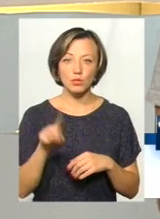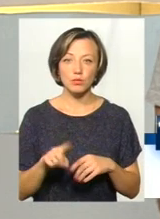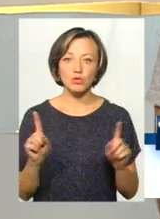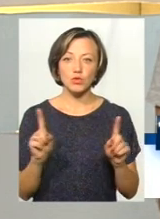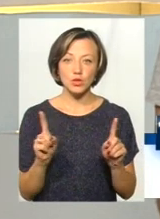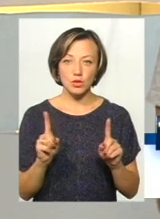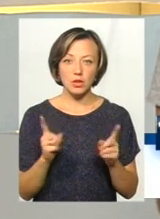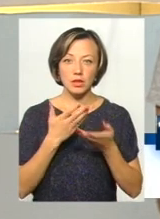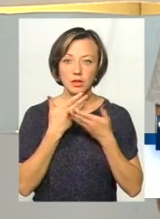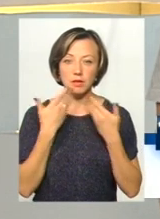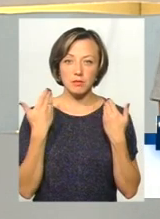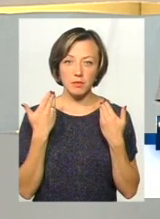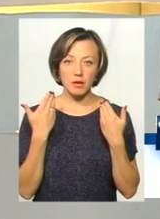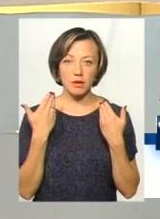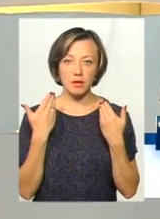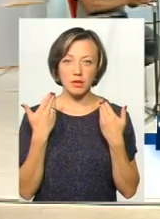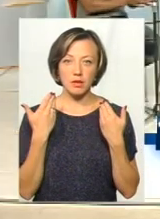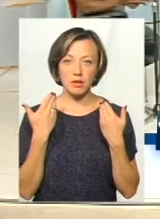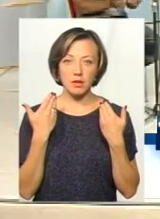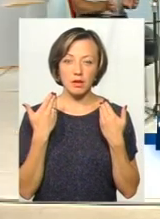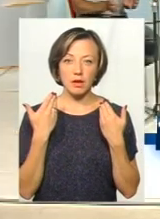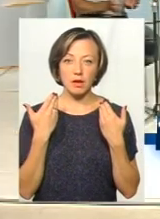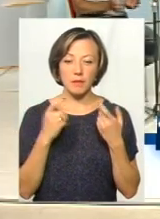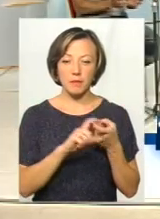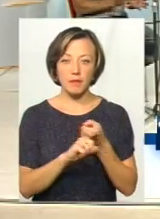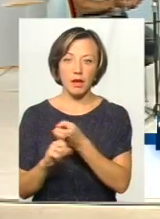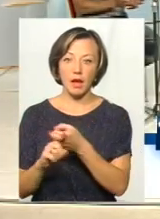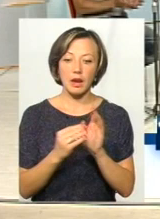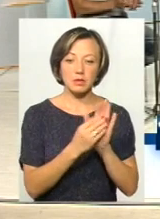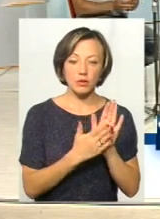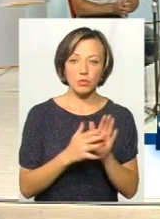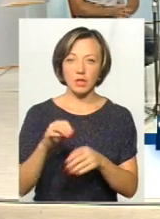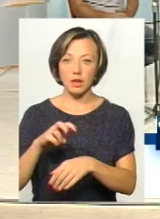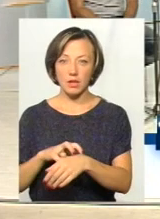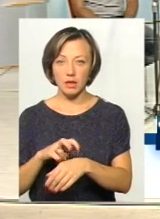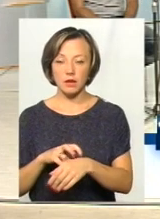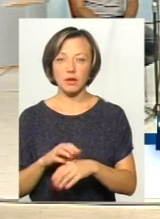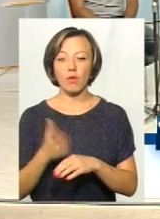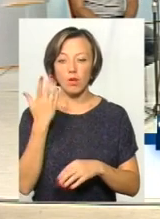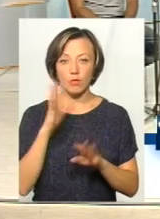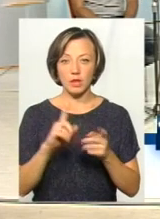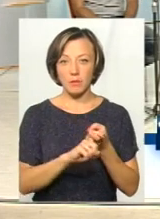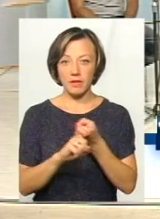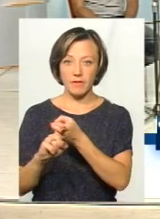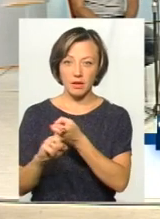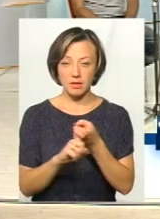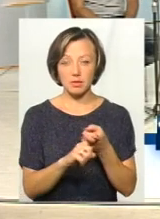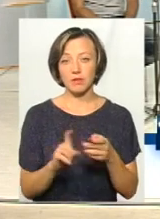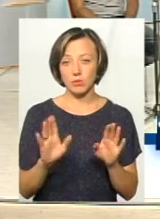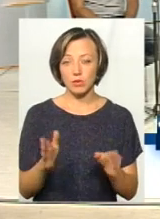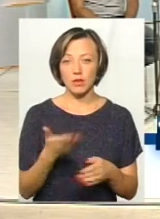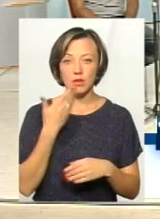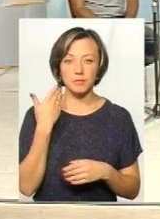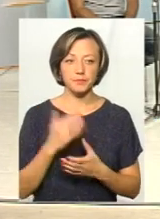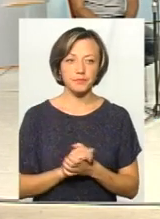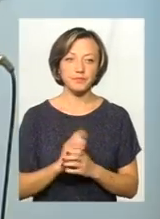немає зв'язки між реєстратурою і лікарем. Коли цей зв'язок з'явиться, тоді все буде нормально. Знову про